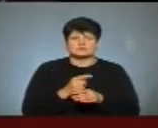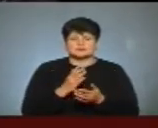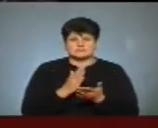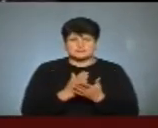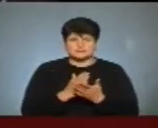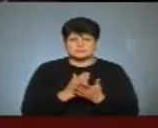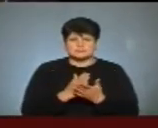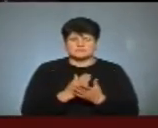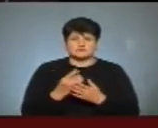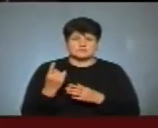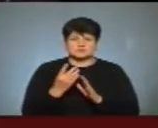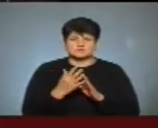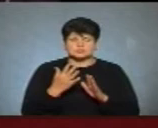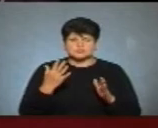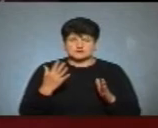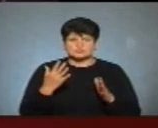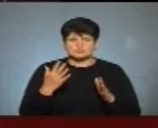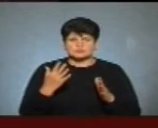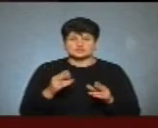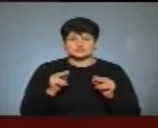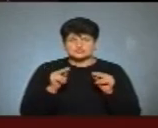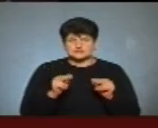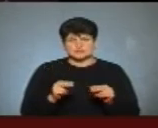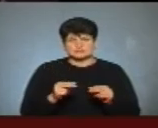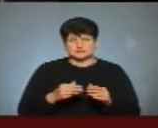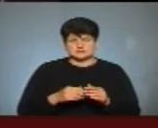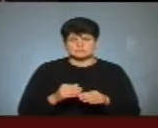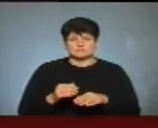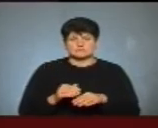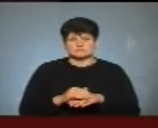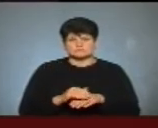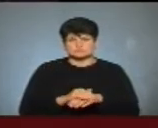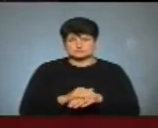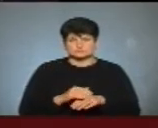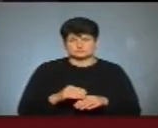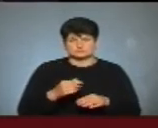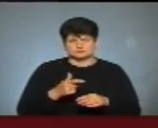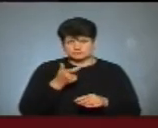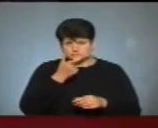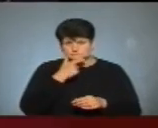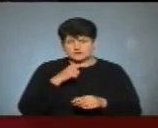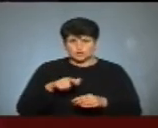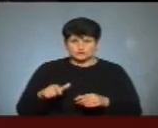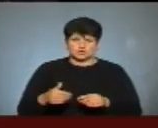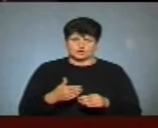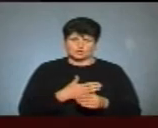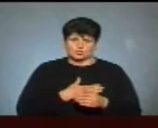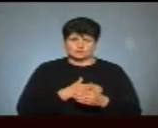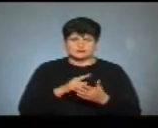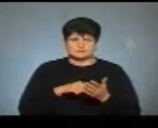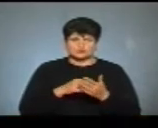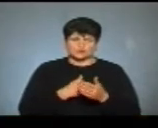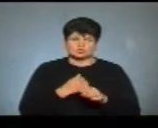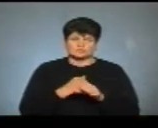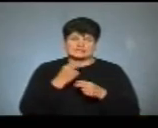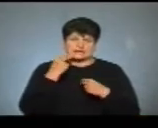насамперед порядні, чесні, достойні люди, які люблять свої місто і хочуть зробити його краще.